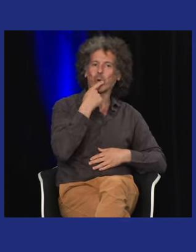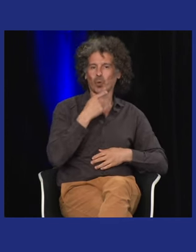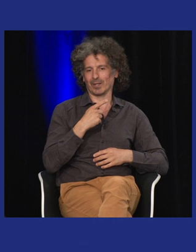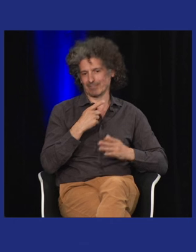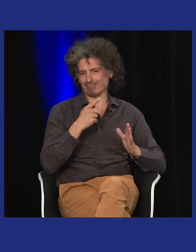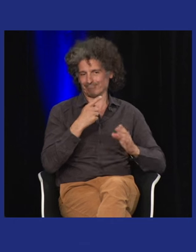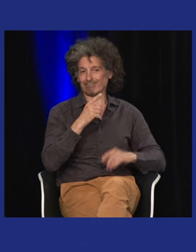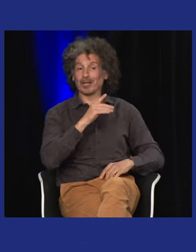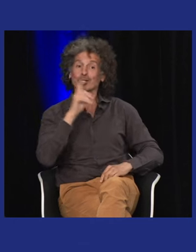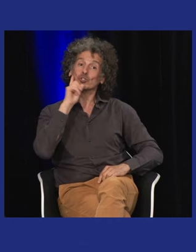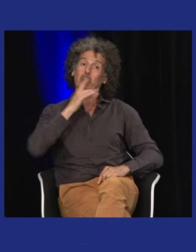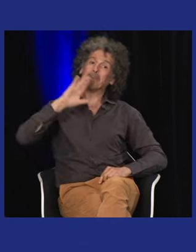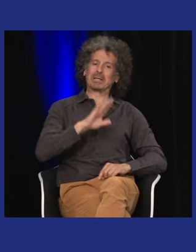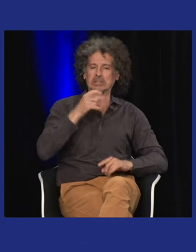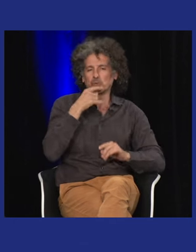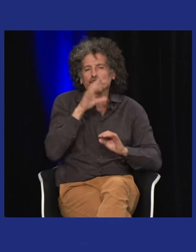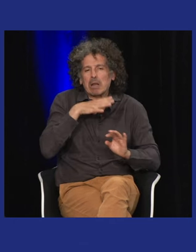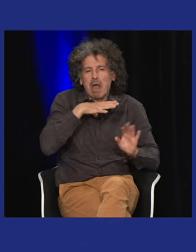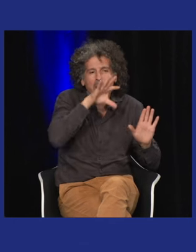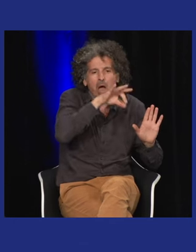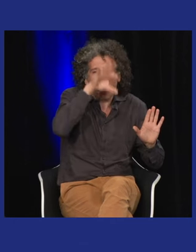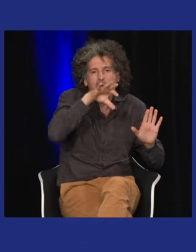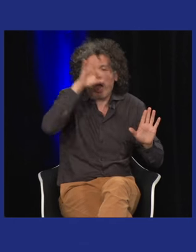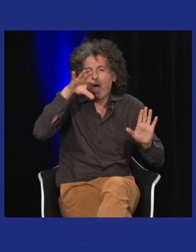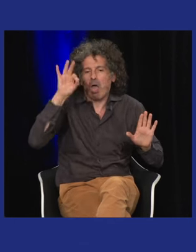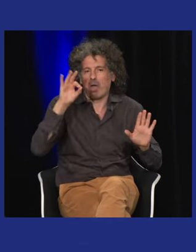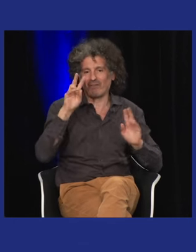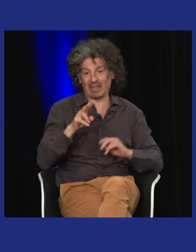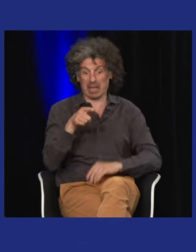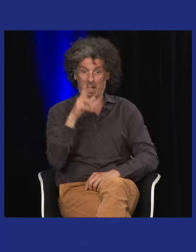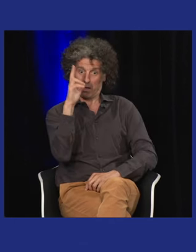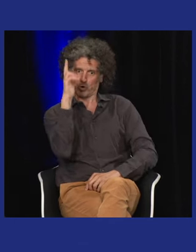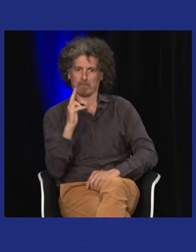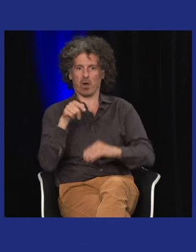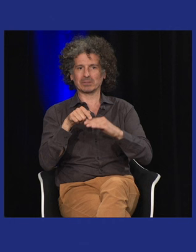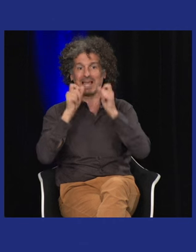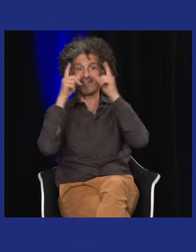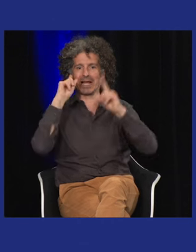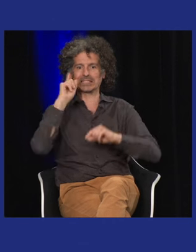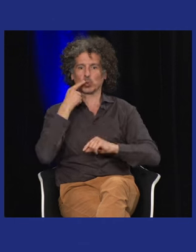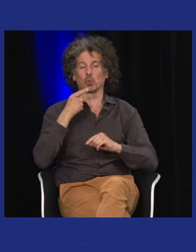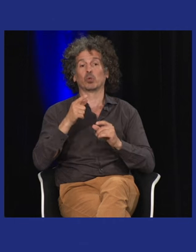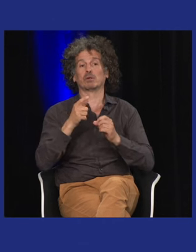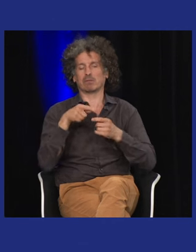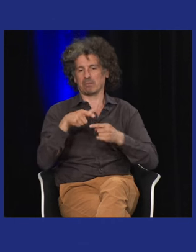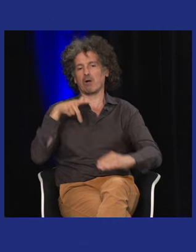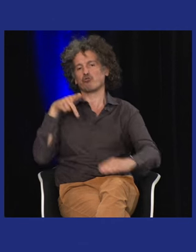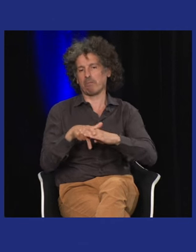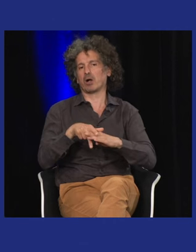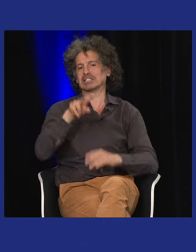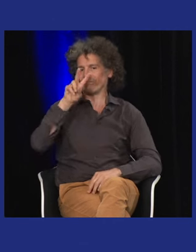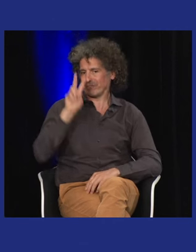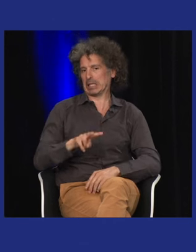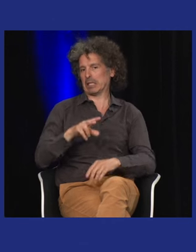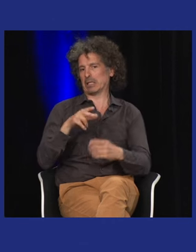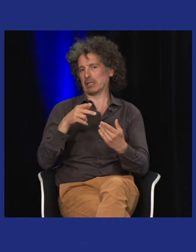personnes l'art sourd ou des sourds il y avait quelques exemples mais il commence vraiment au moment du